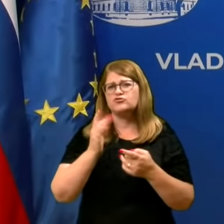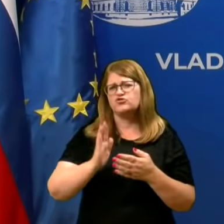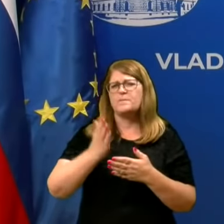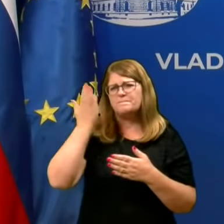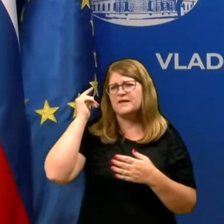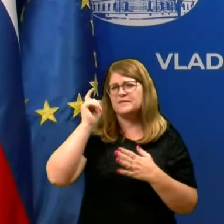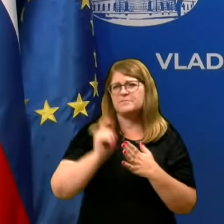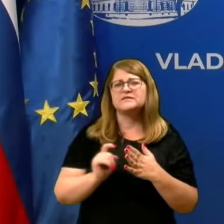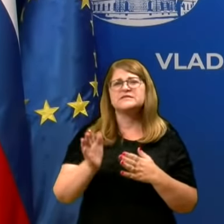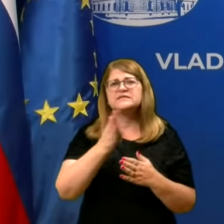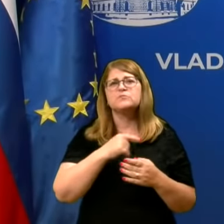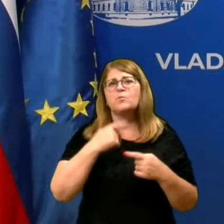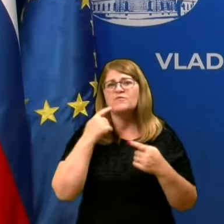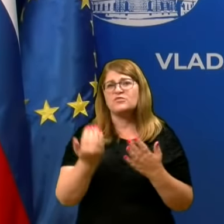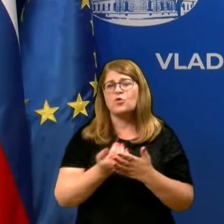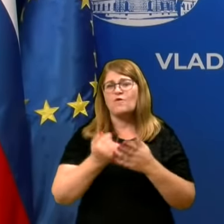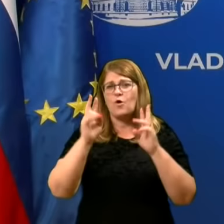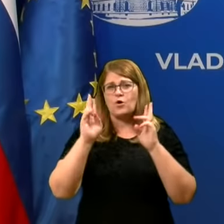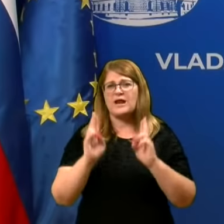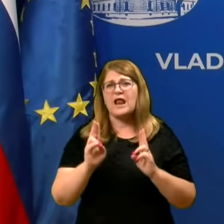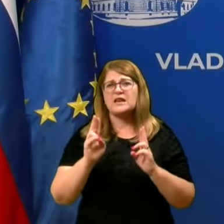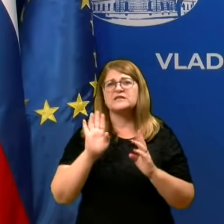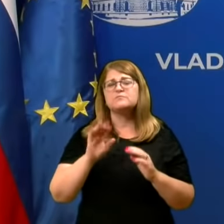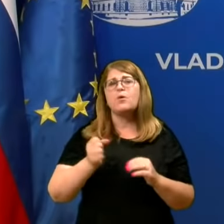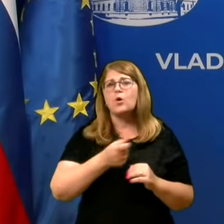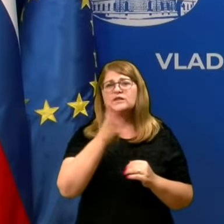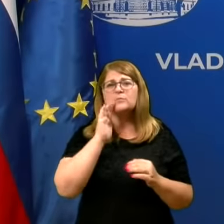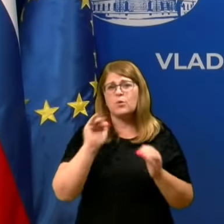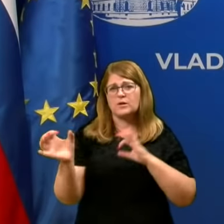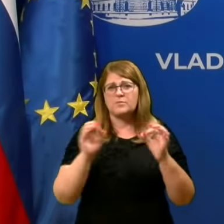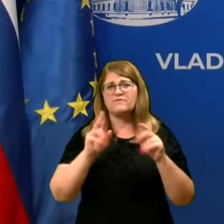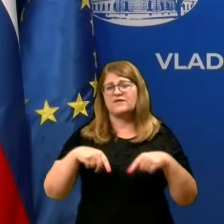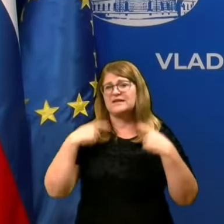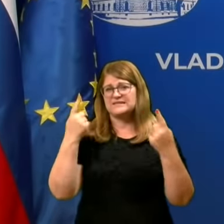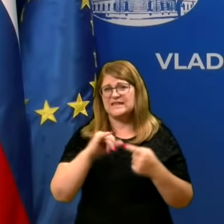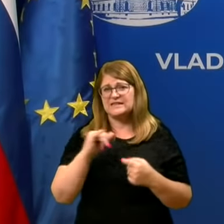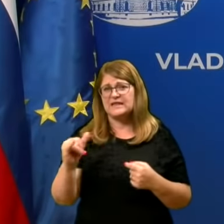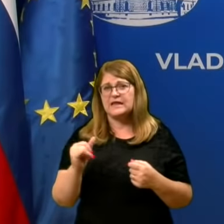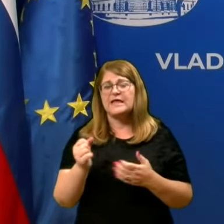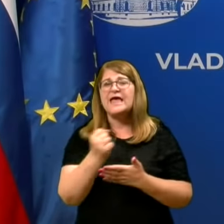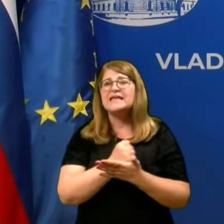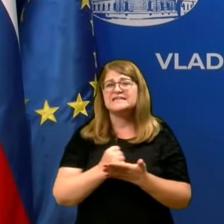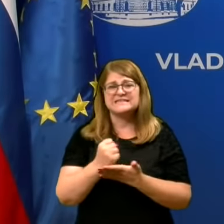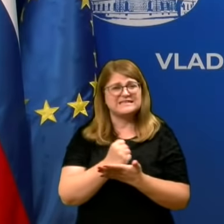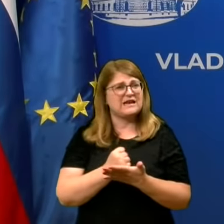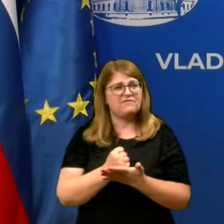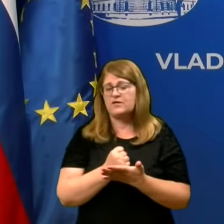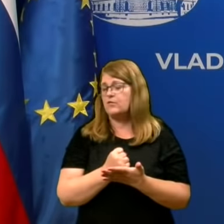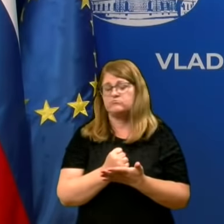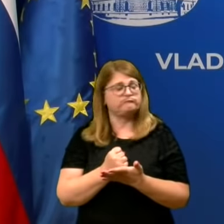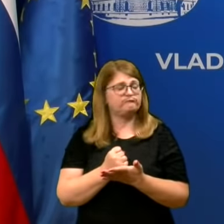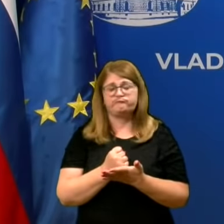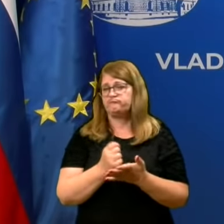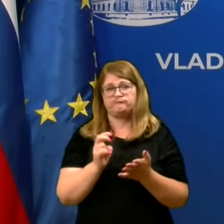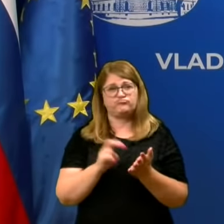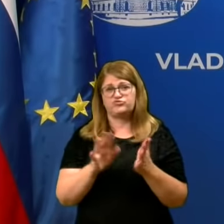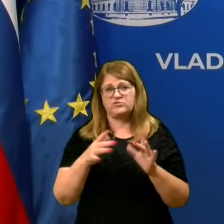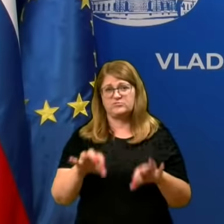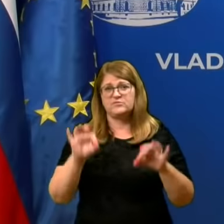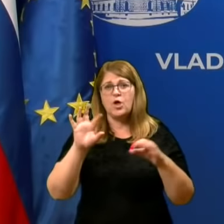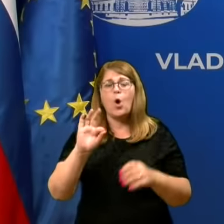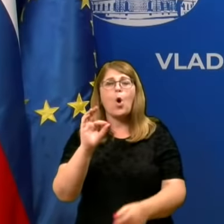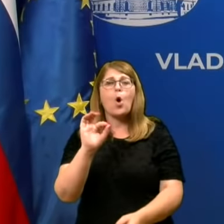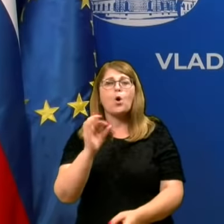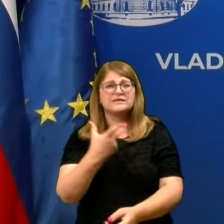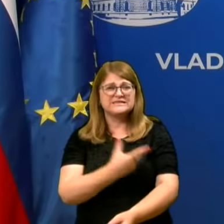našo novo realnost, na katero se bomo mogli pripraviti v naslednjih letih, zdravilo za enkrat efektivno, še ni na vidiku, odsepivo,